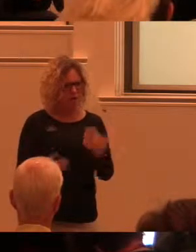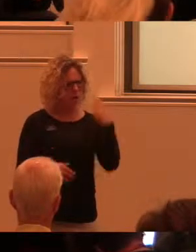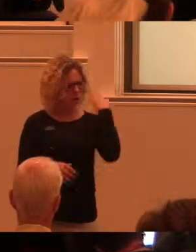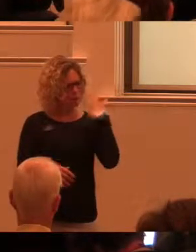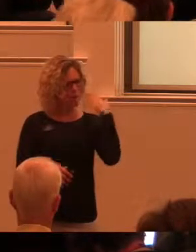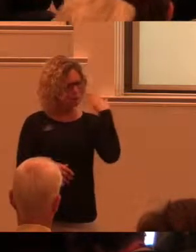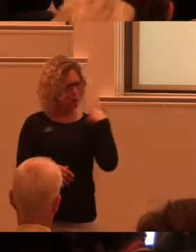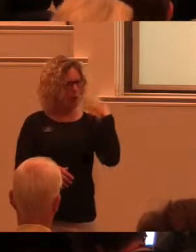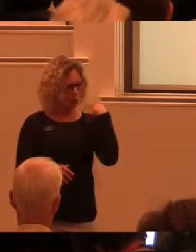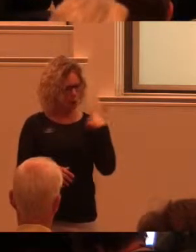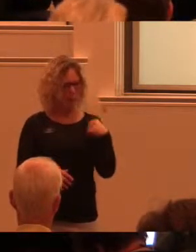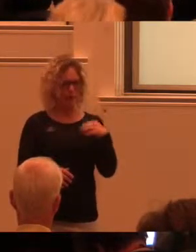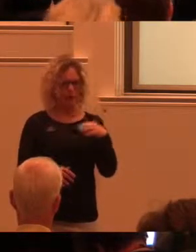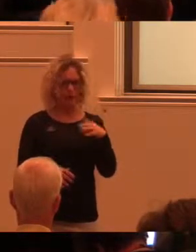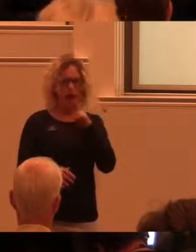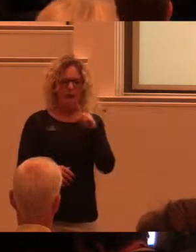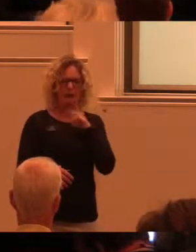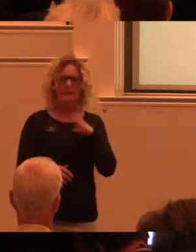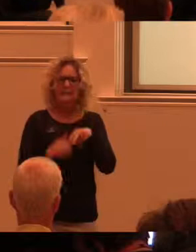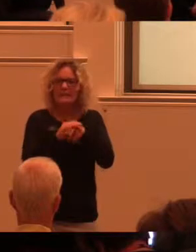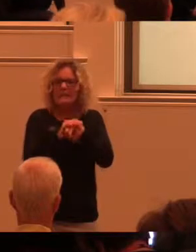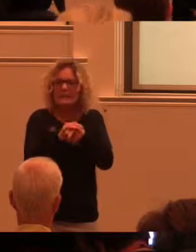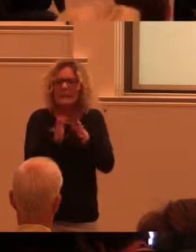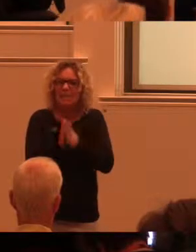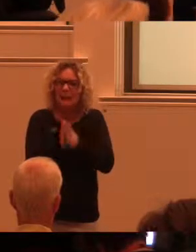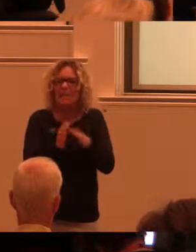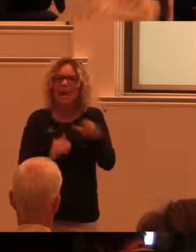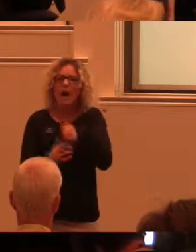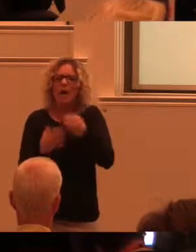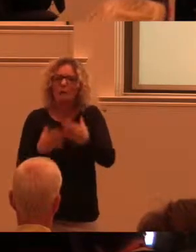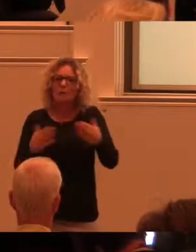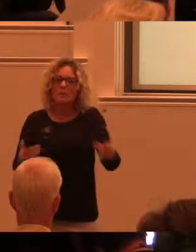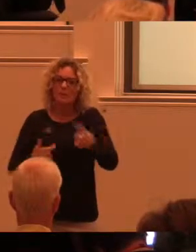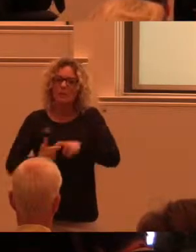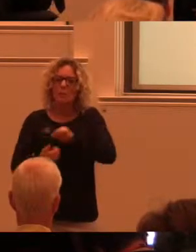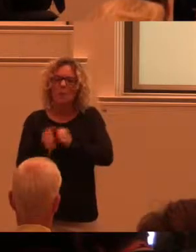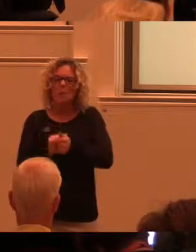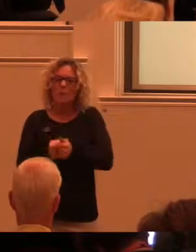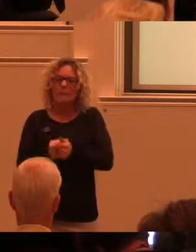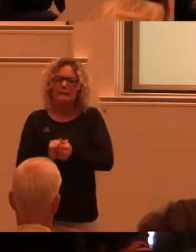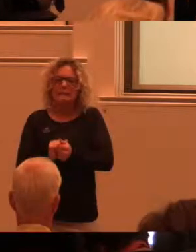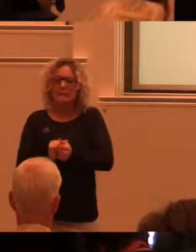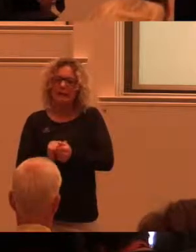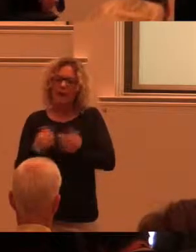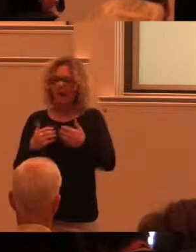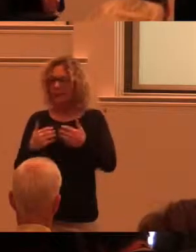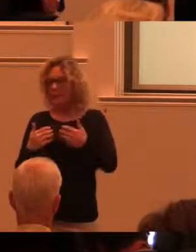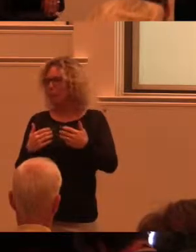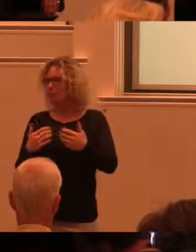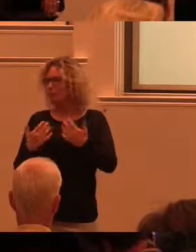snigel med på alla presentationer kring den funktionshinderpolitiska strategin ända sedan den kom.